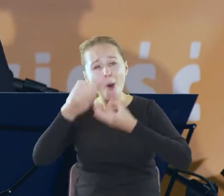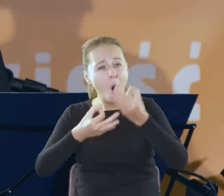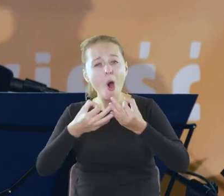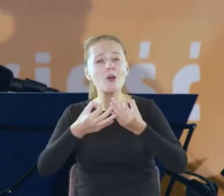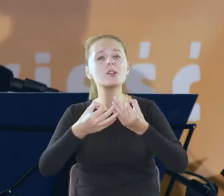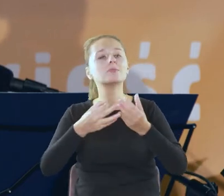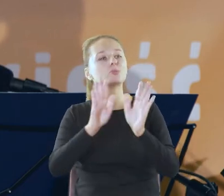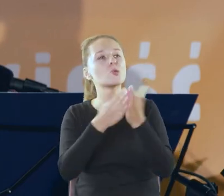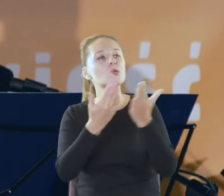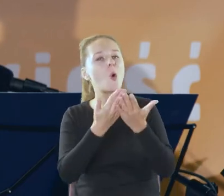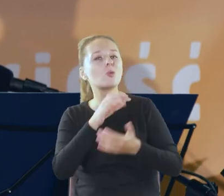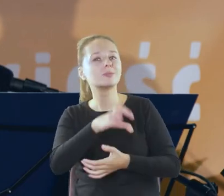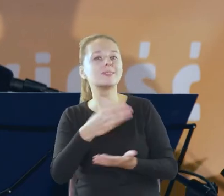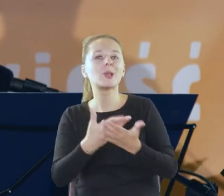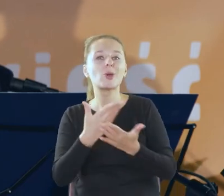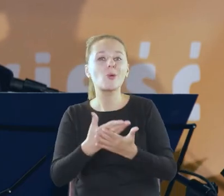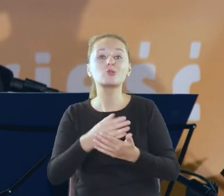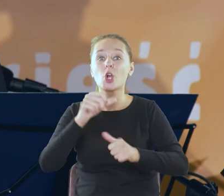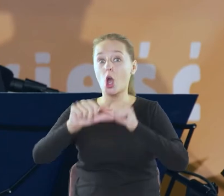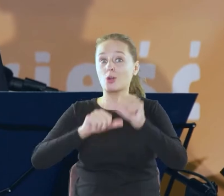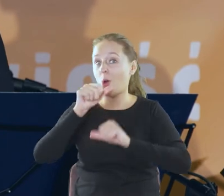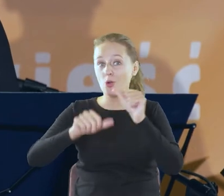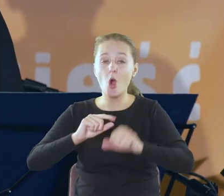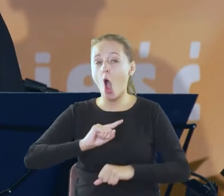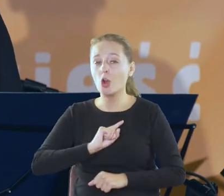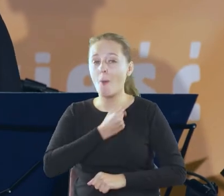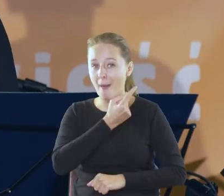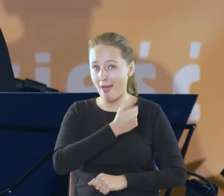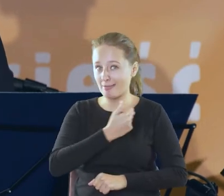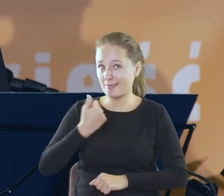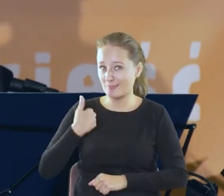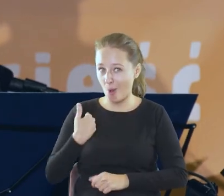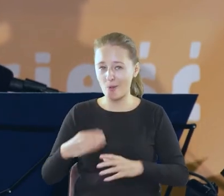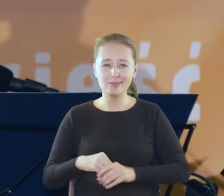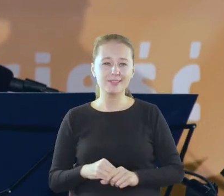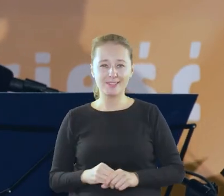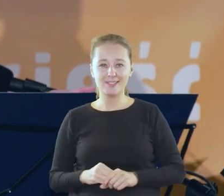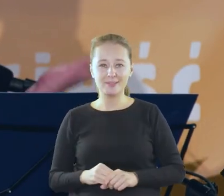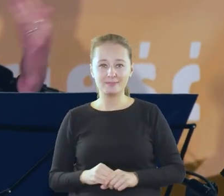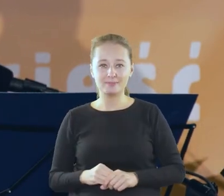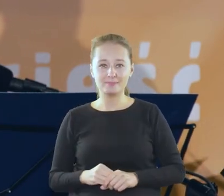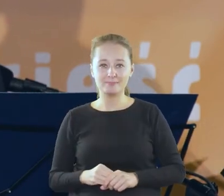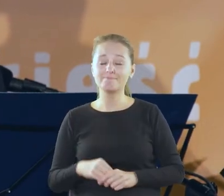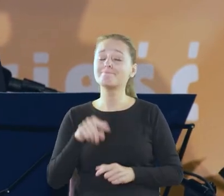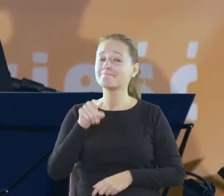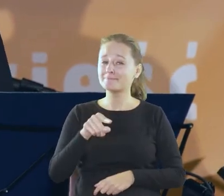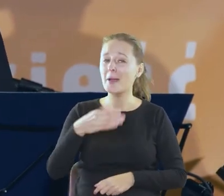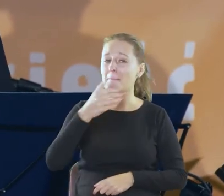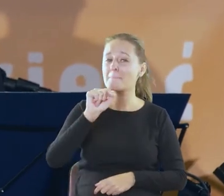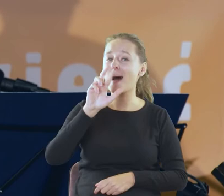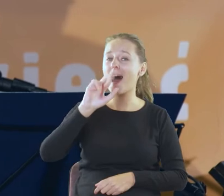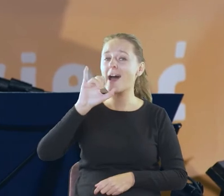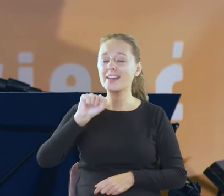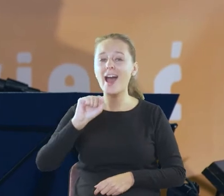jeszcze bo mamy rok romantyzmu polskiego to żeby było coś może o romantykach jeszcze żeby była tu Maria Konopnicka